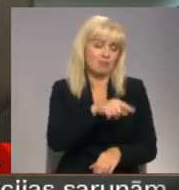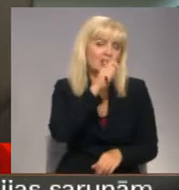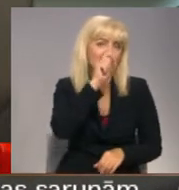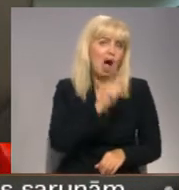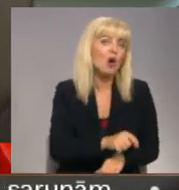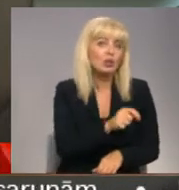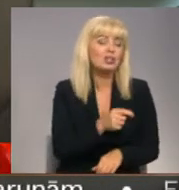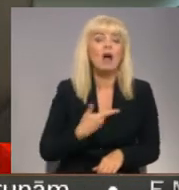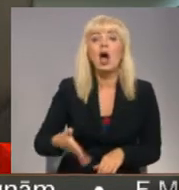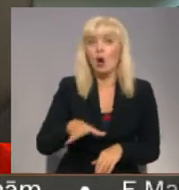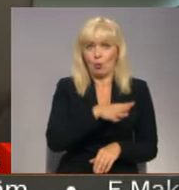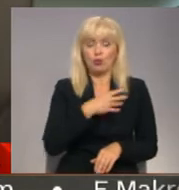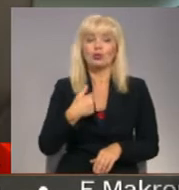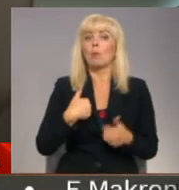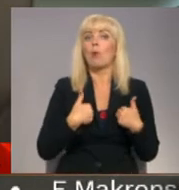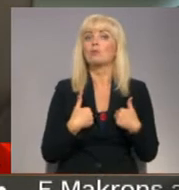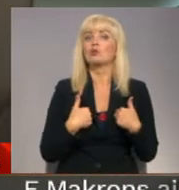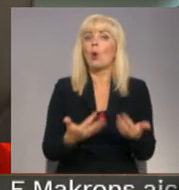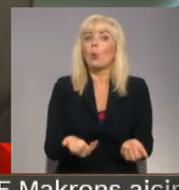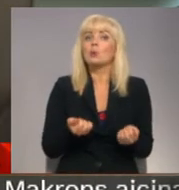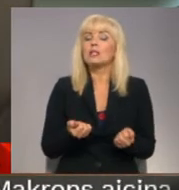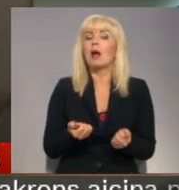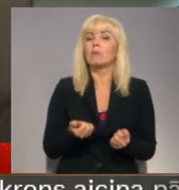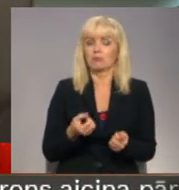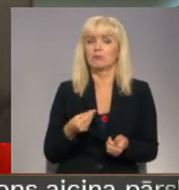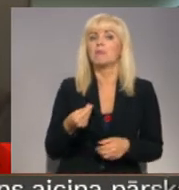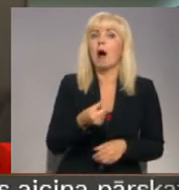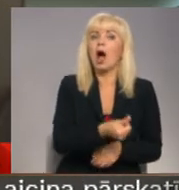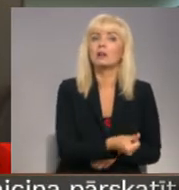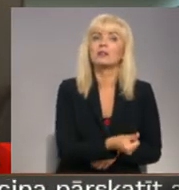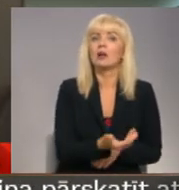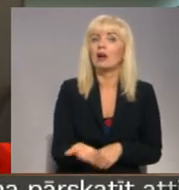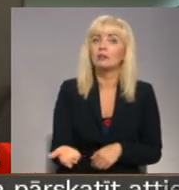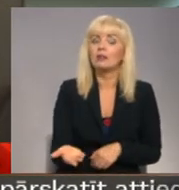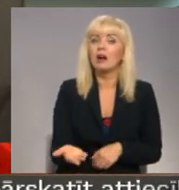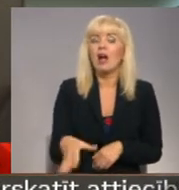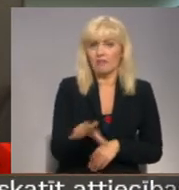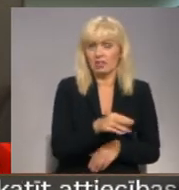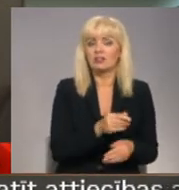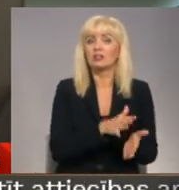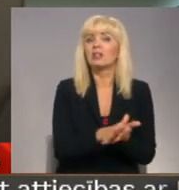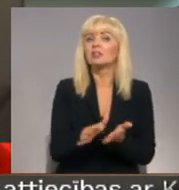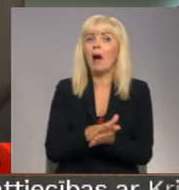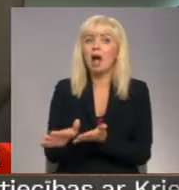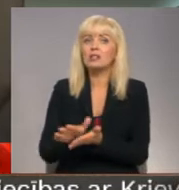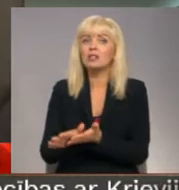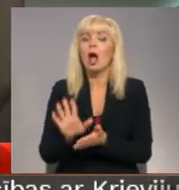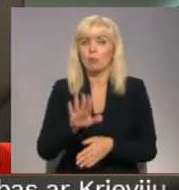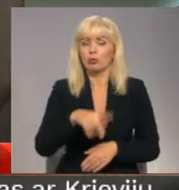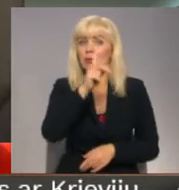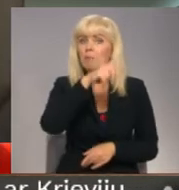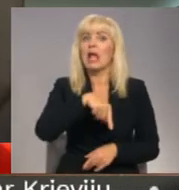tad kurš no mums uzņemsies maksāt. Šīs izmaksas, kas tiks